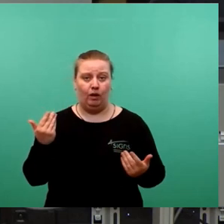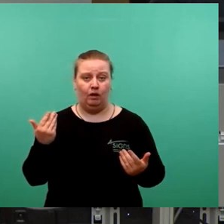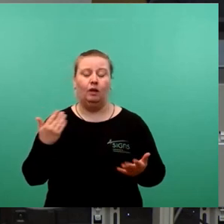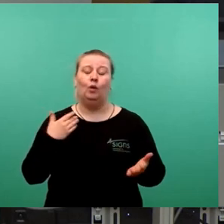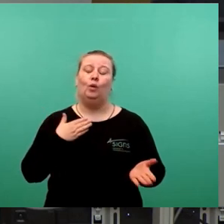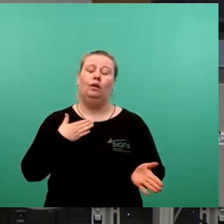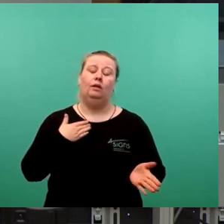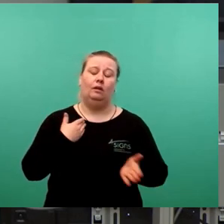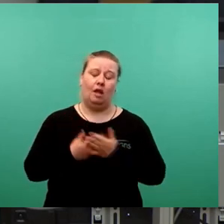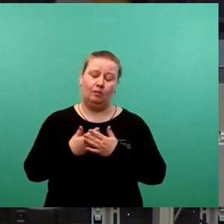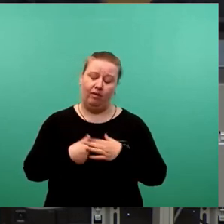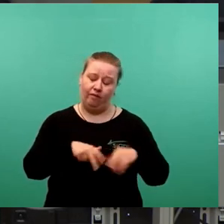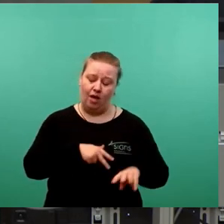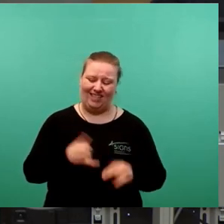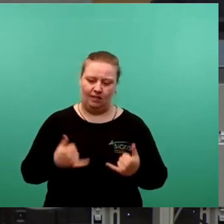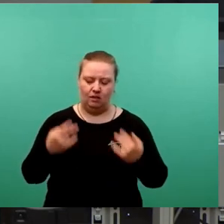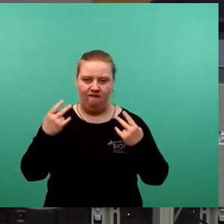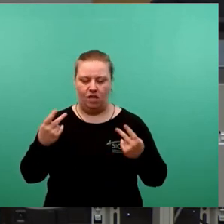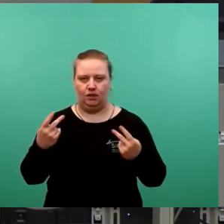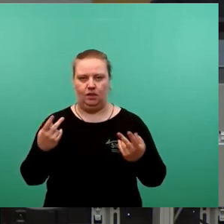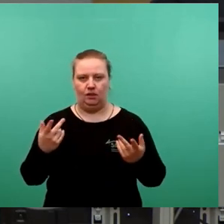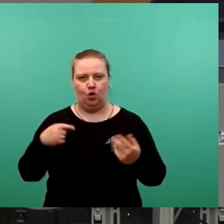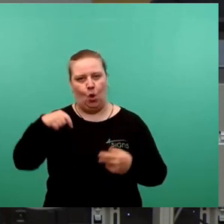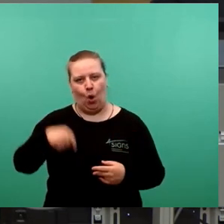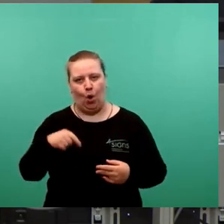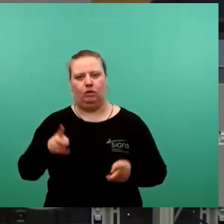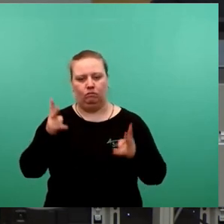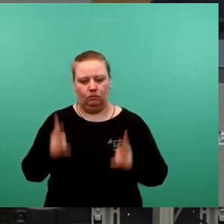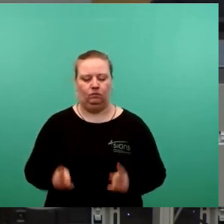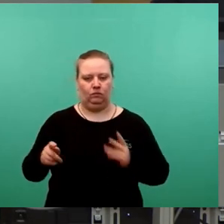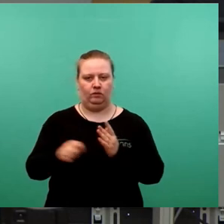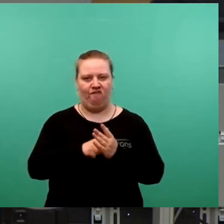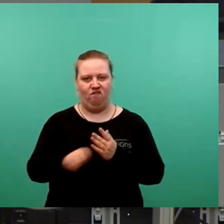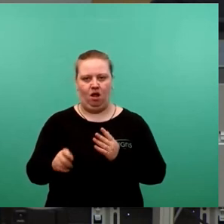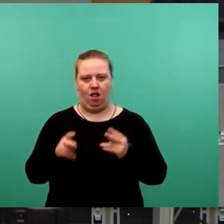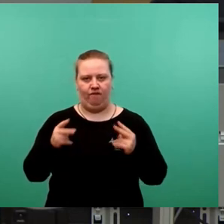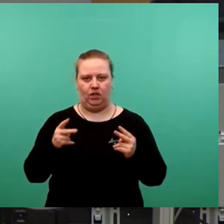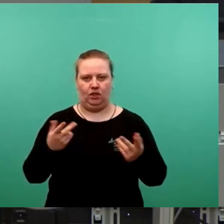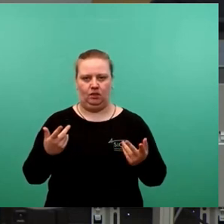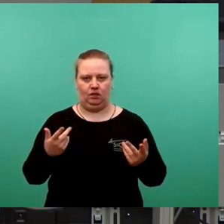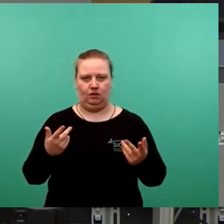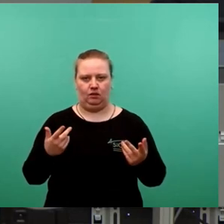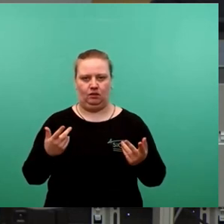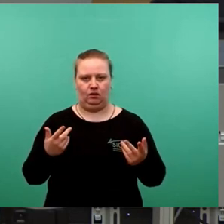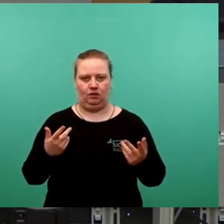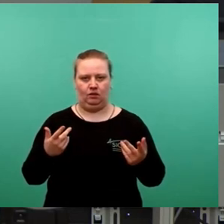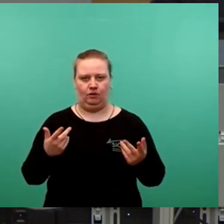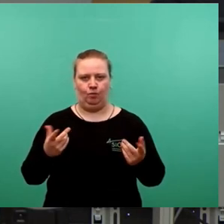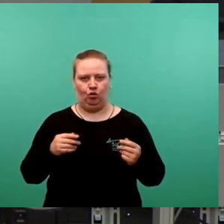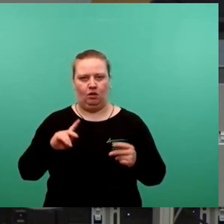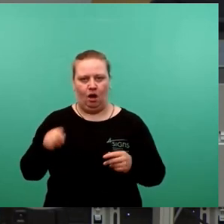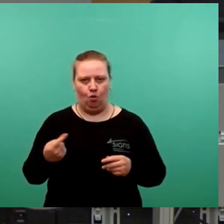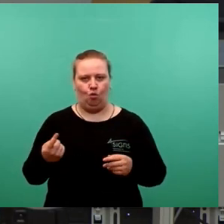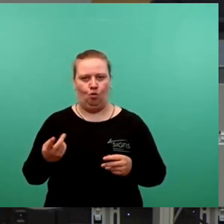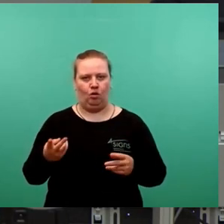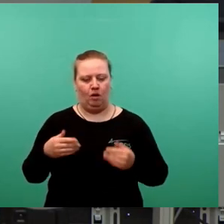ist es tatsächlich jetzt an der Zeit, hier und heute endlich diese Hängepartie zu beenden und die